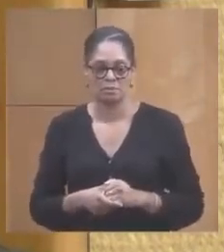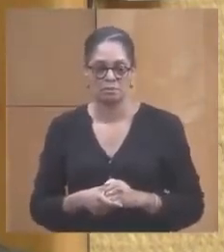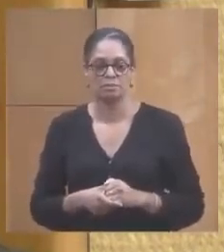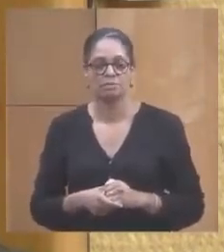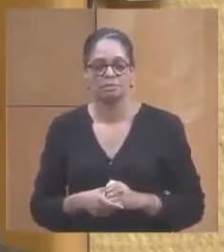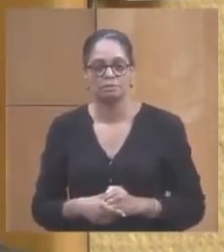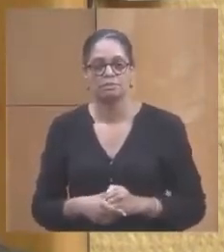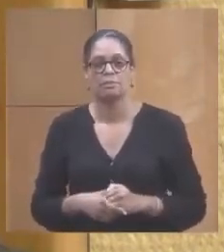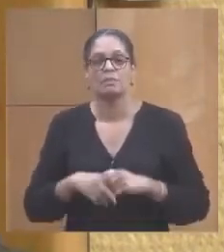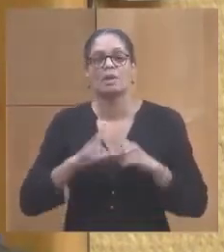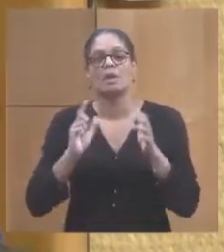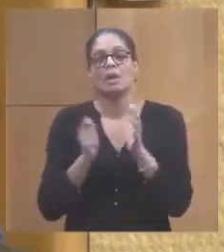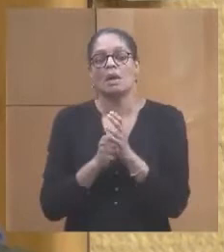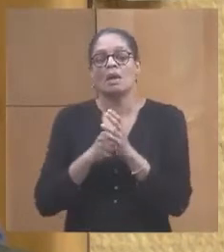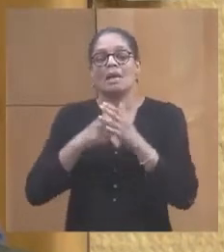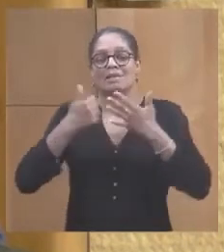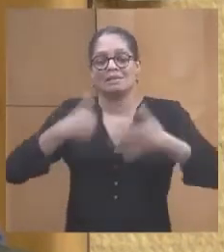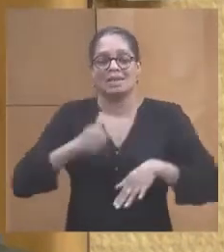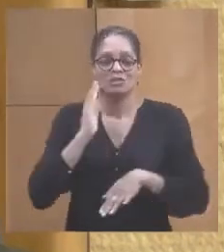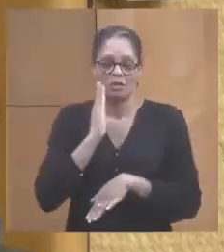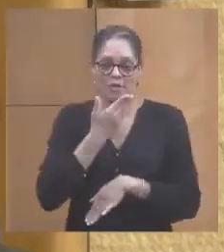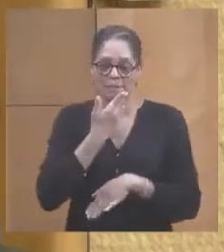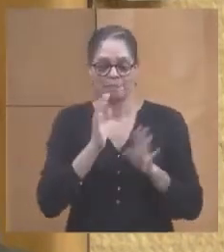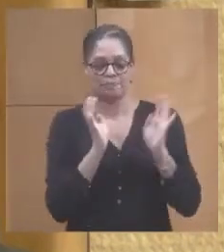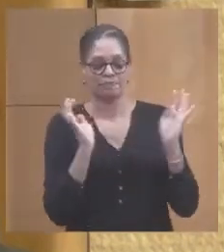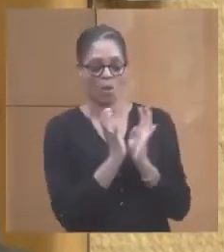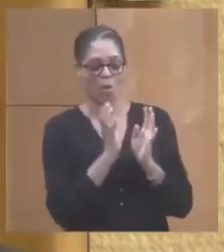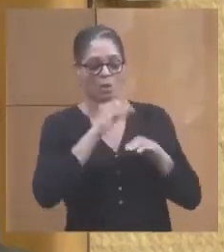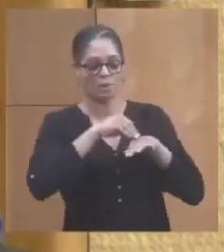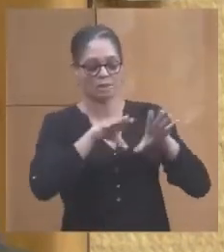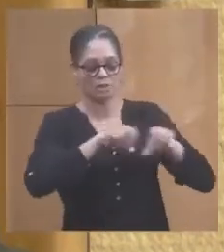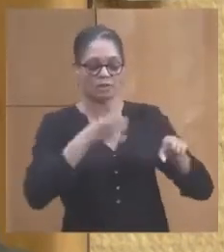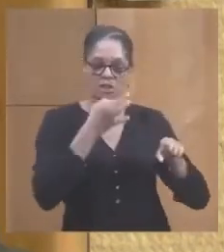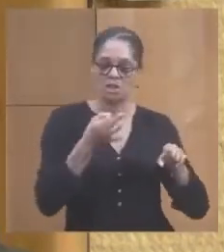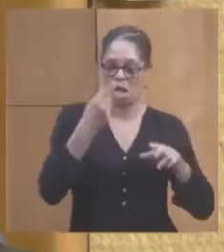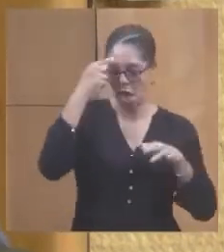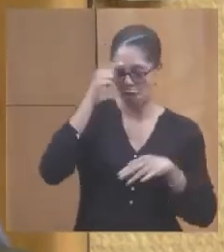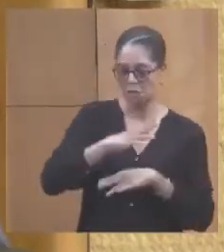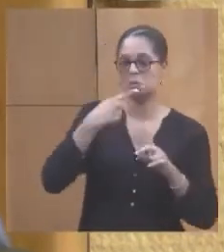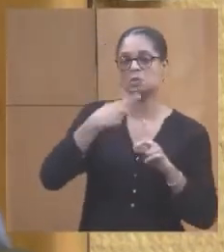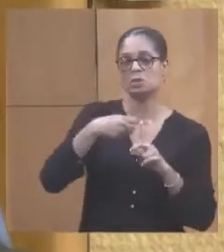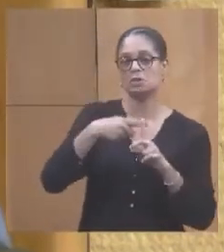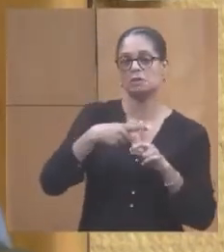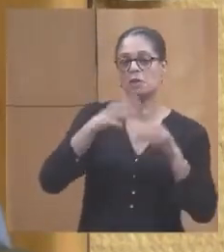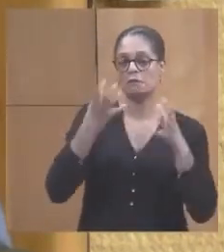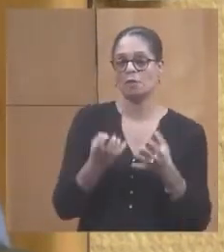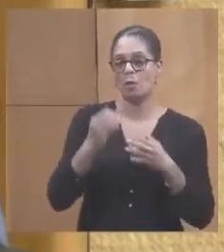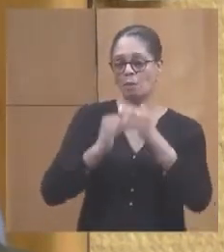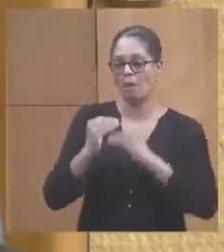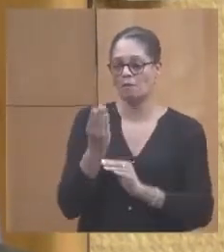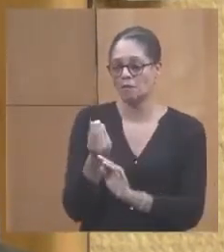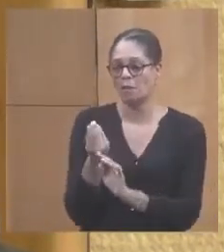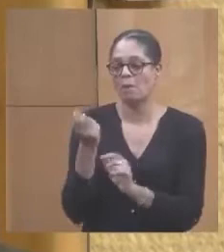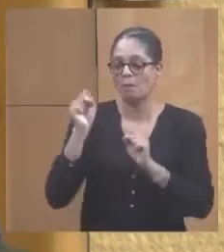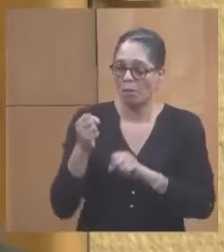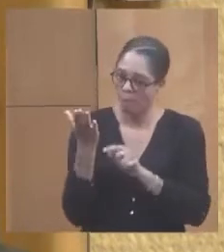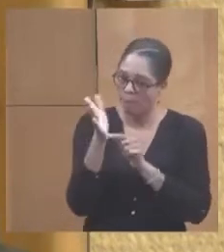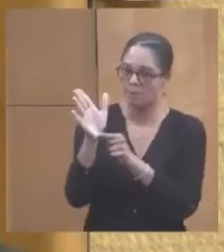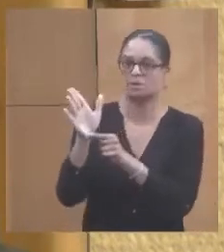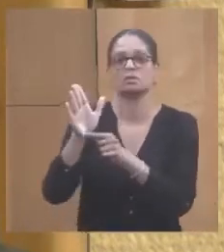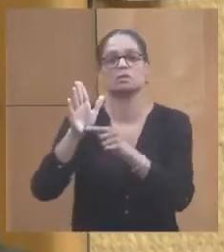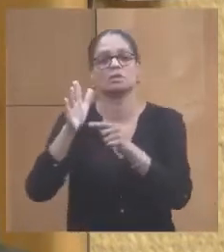La séance du 16 janvier, le Conseil exécutif a émis l'avis favorable pour que le plan de financement soit présenté